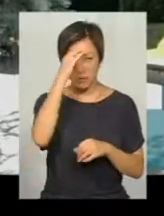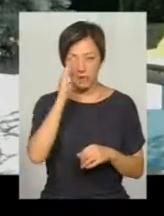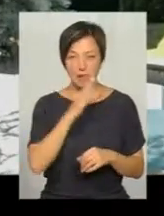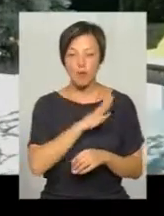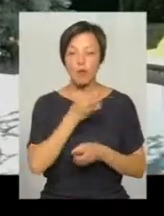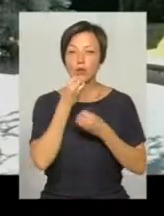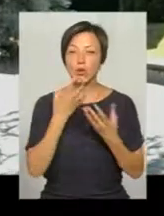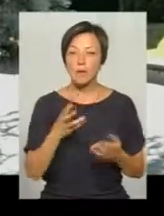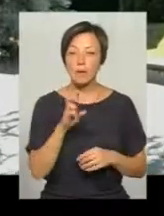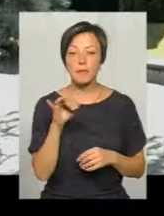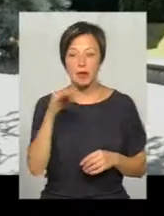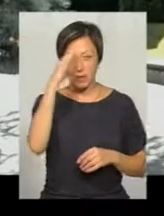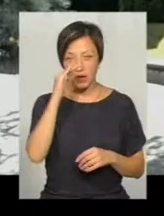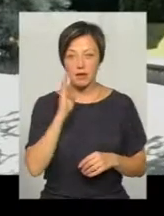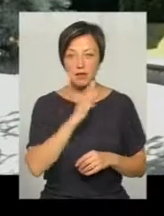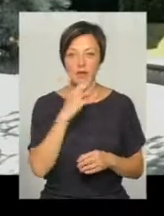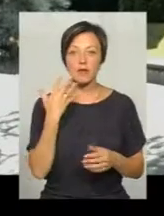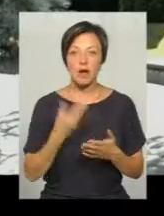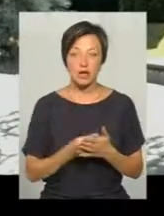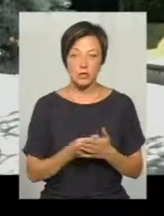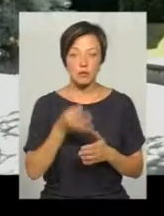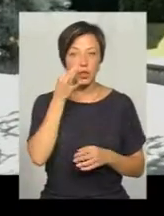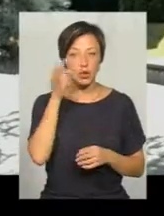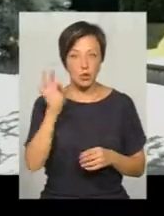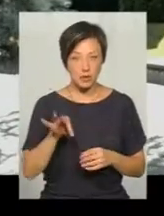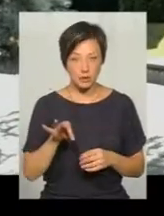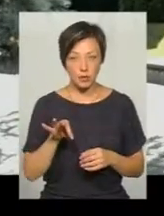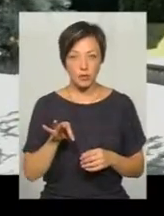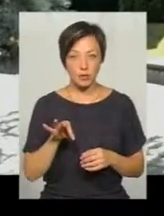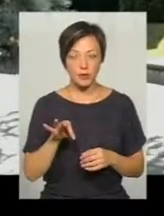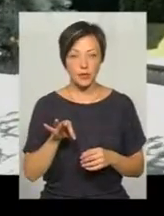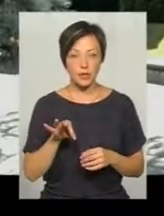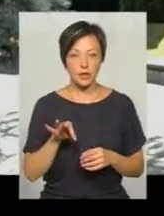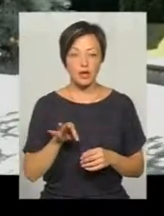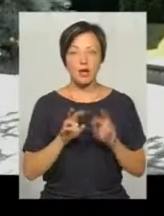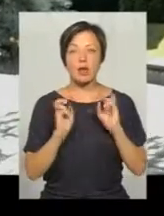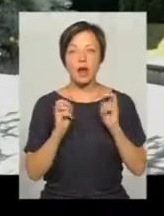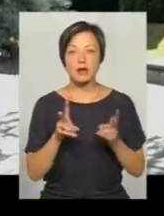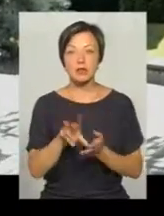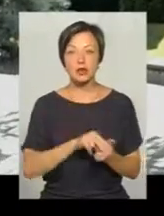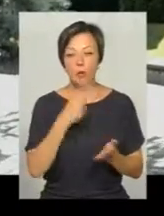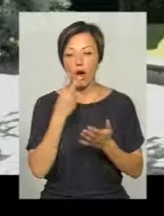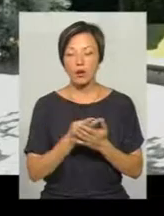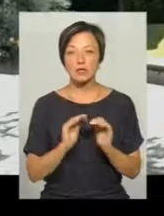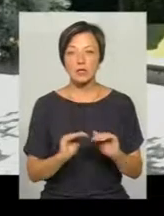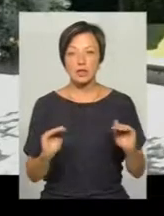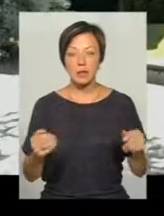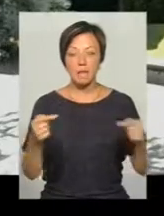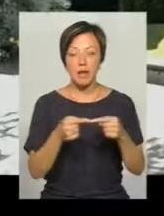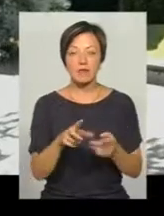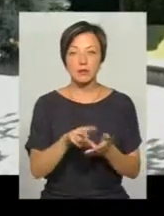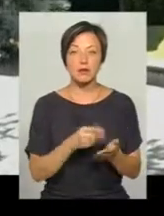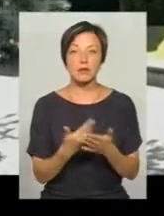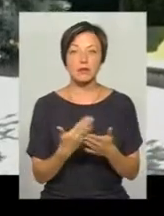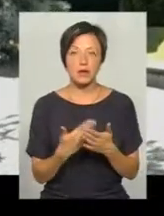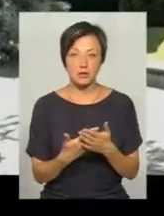Було б добре, якби батьки власним досвідом, як зразок, показували дітям певний приклад. До